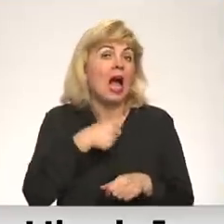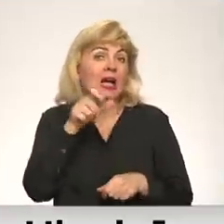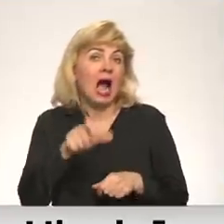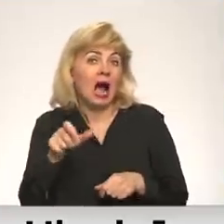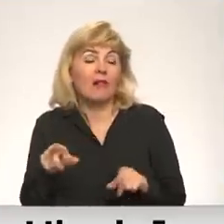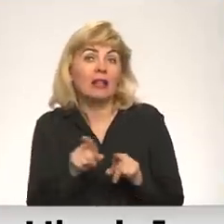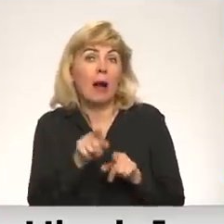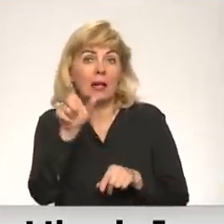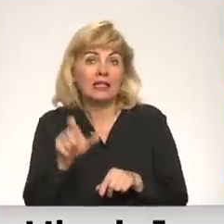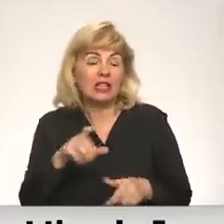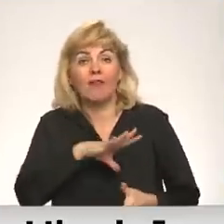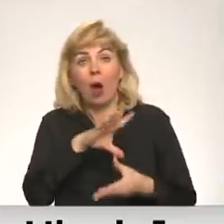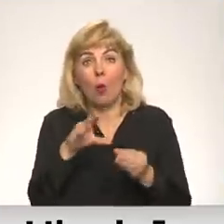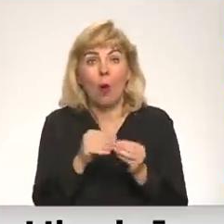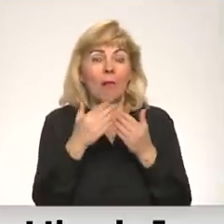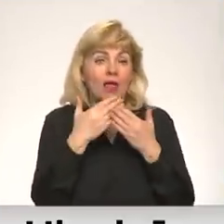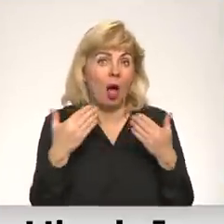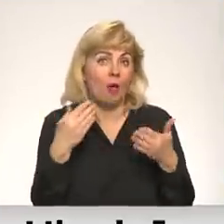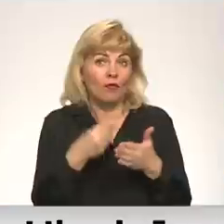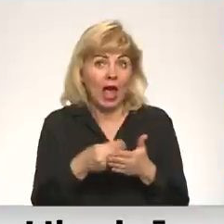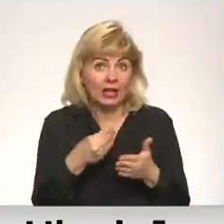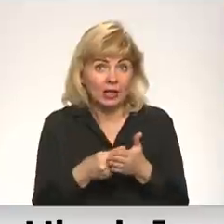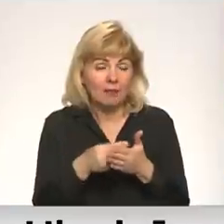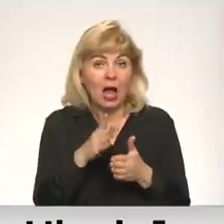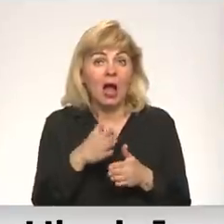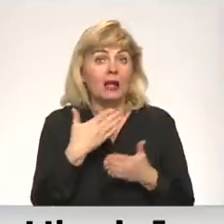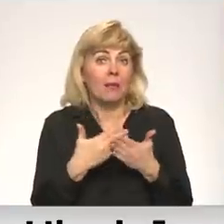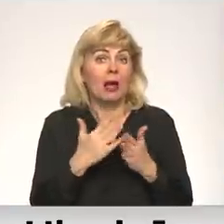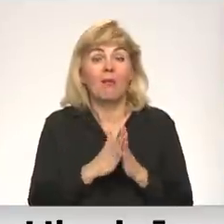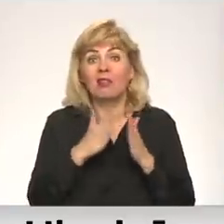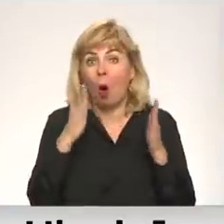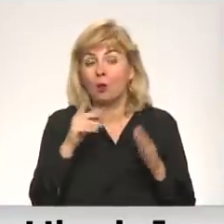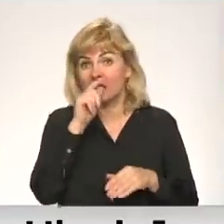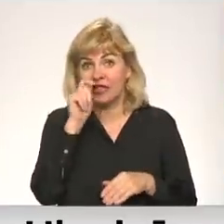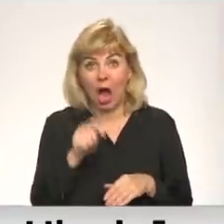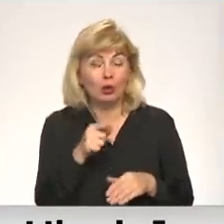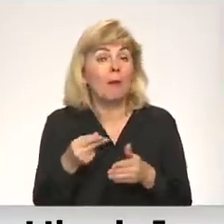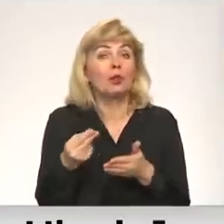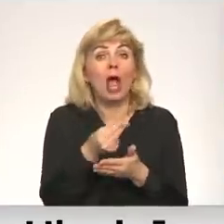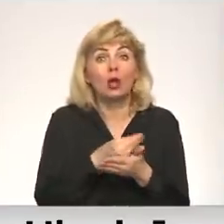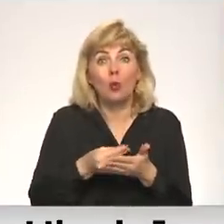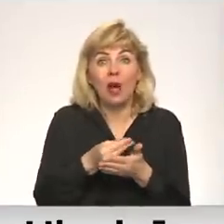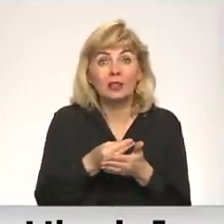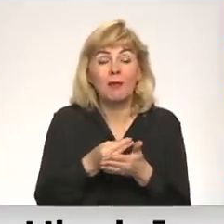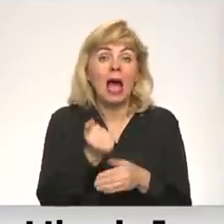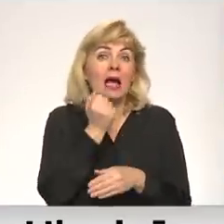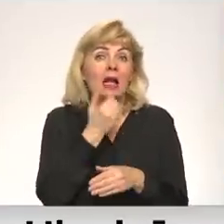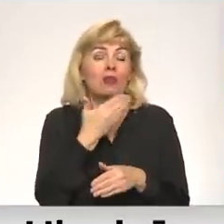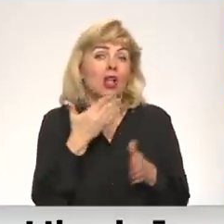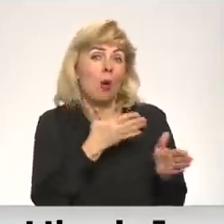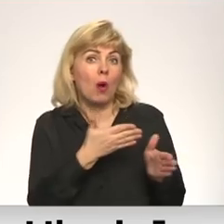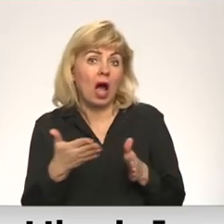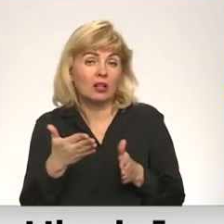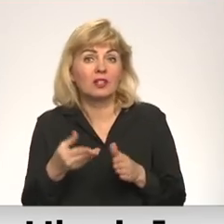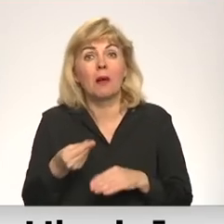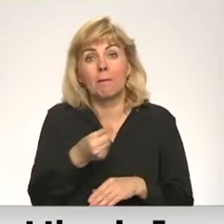kā cilvēkam kopumā nav vērtība. Tāpēc pat, ir lieli zaudējumi, tas nenozīmē, ka Kriemlis nav gatavs maksāt